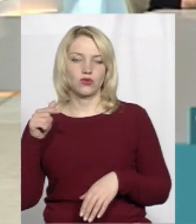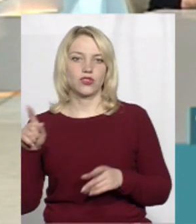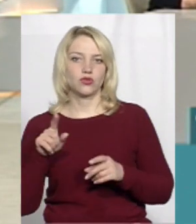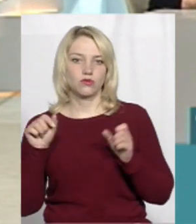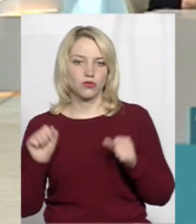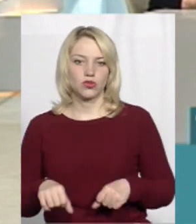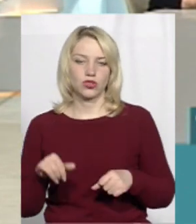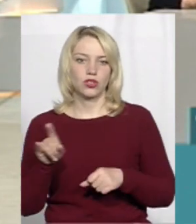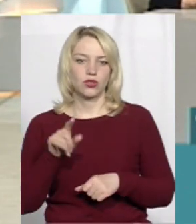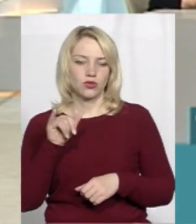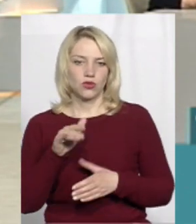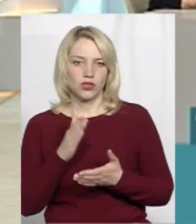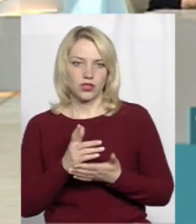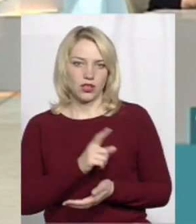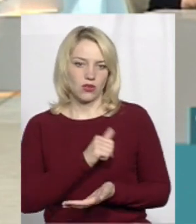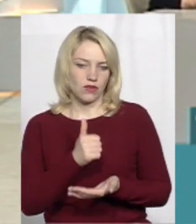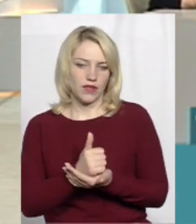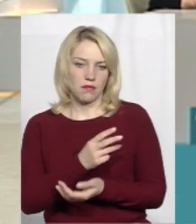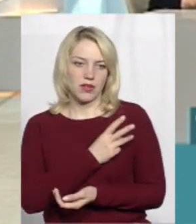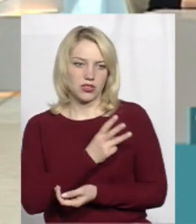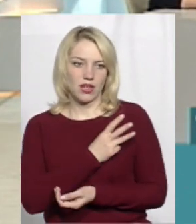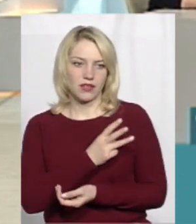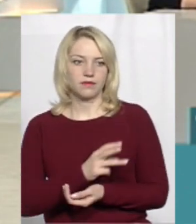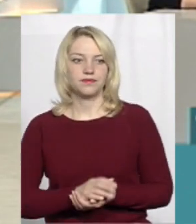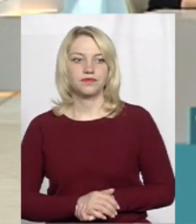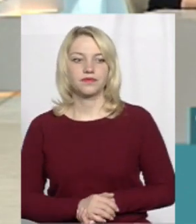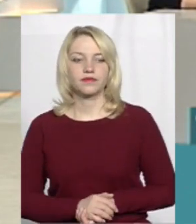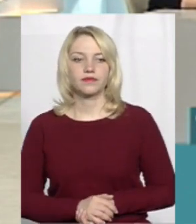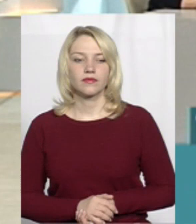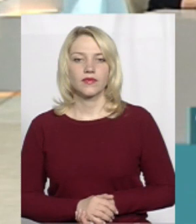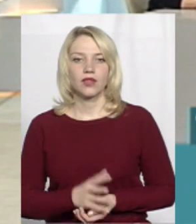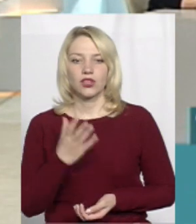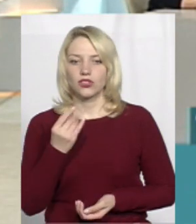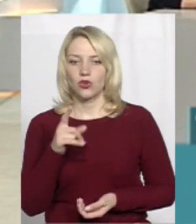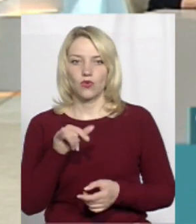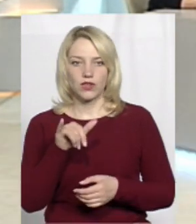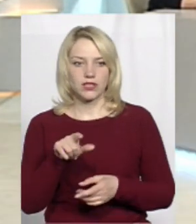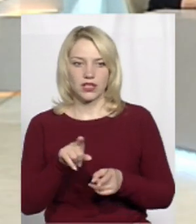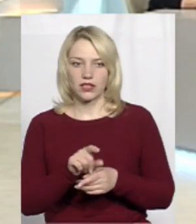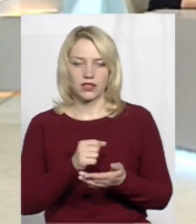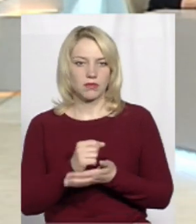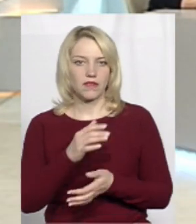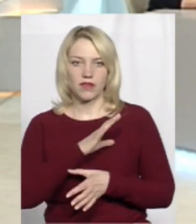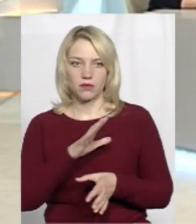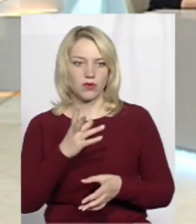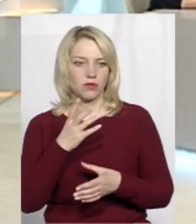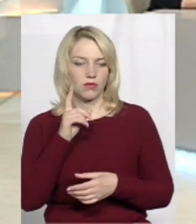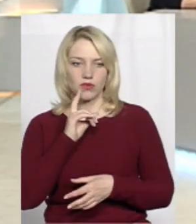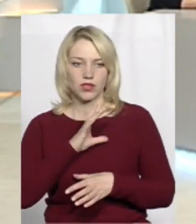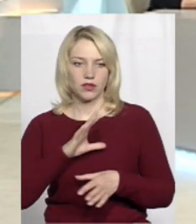може, і що в нього, найголовніше, є бажання. Не було ще таких направлень у вас? Поки не було.